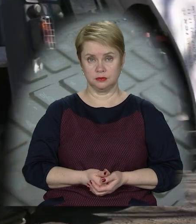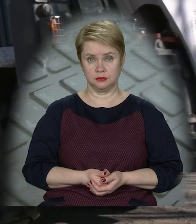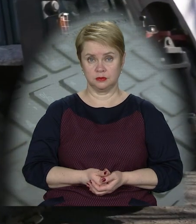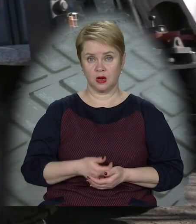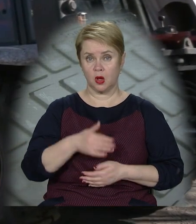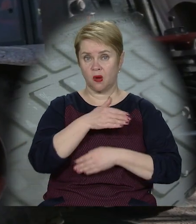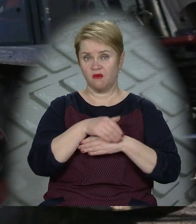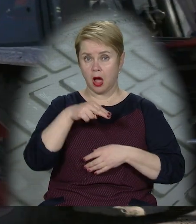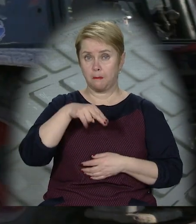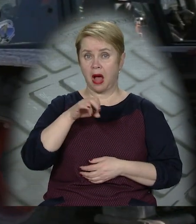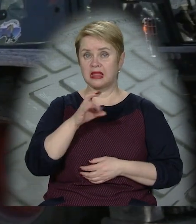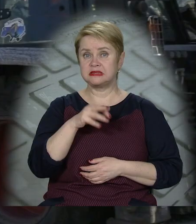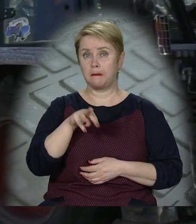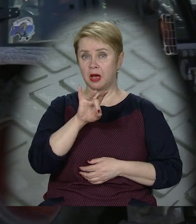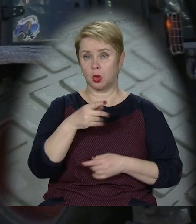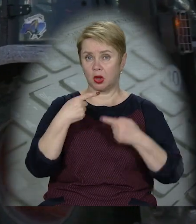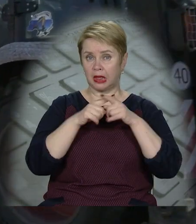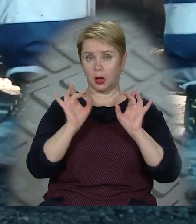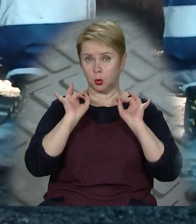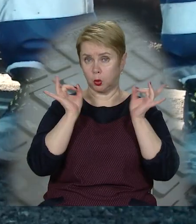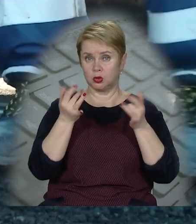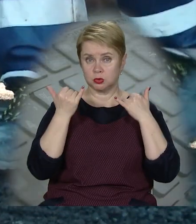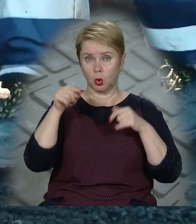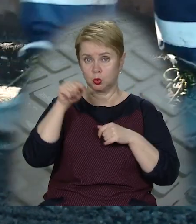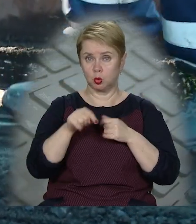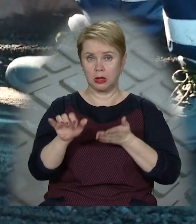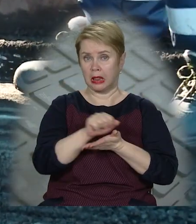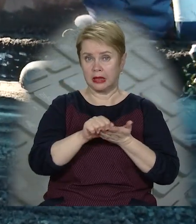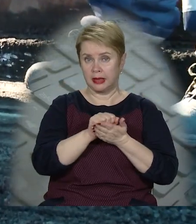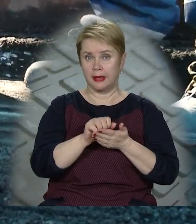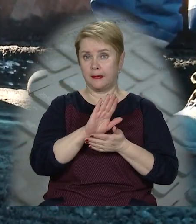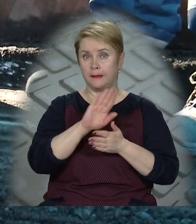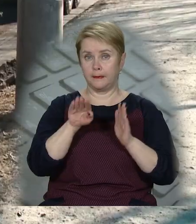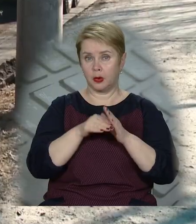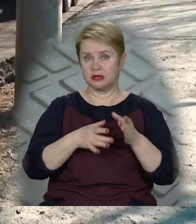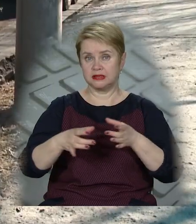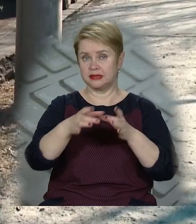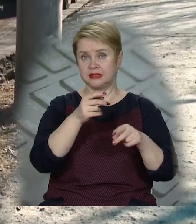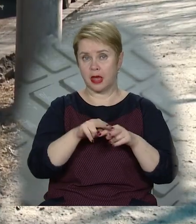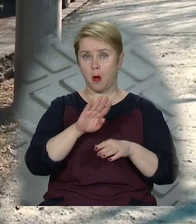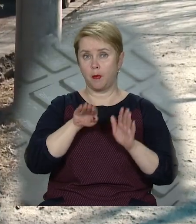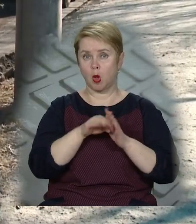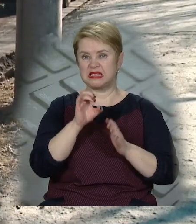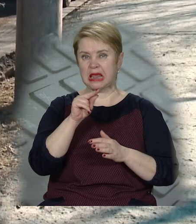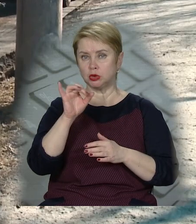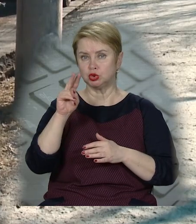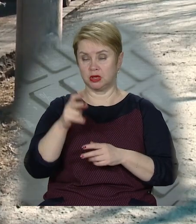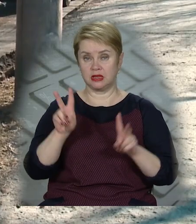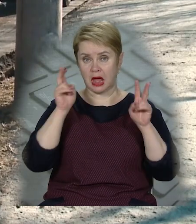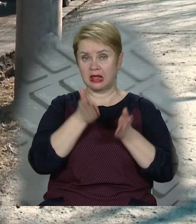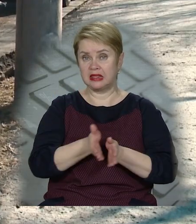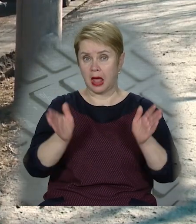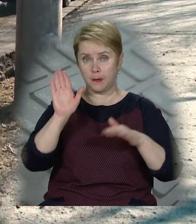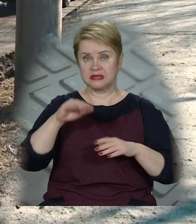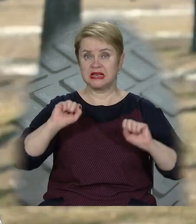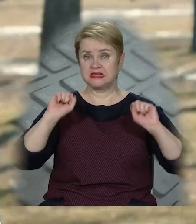На вулиці Панаса Мирного гуркотить техніка. Сьогодні тут латають підсніжники. Так ремонтники називають ями, що з'являються на